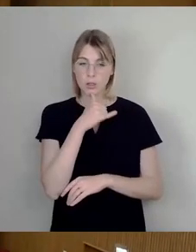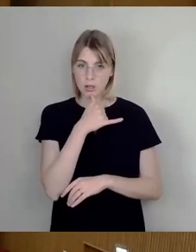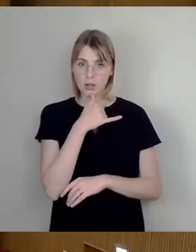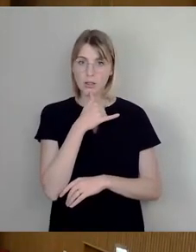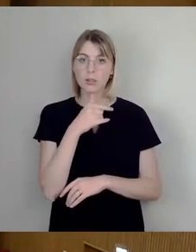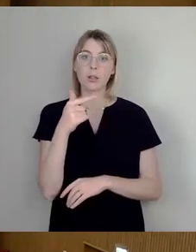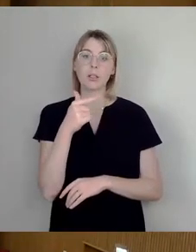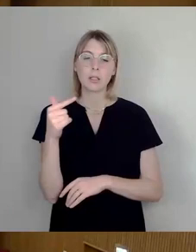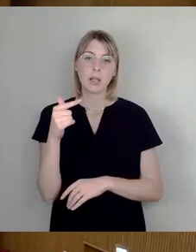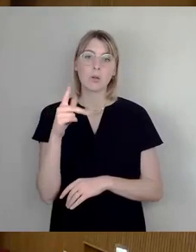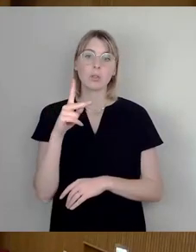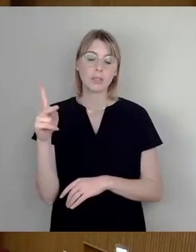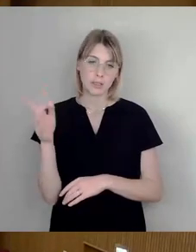Kießling